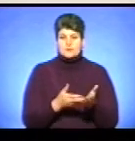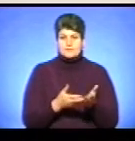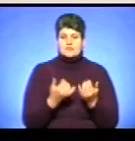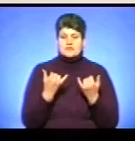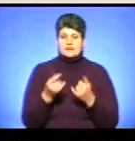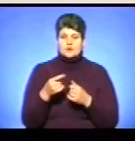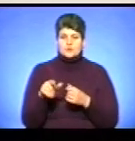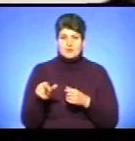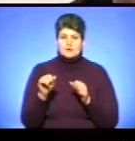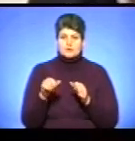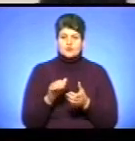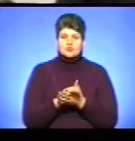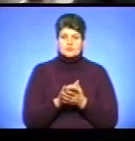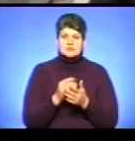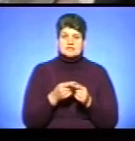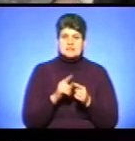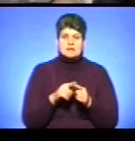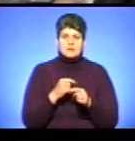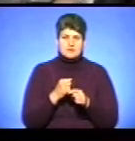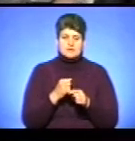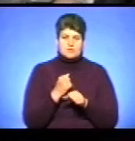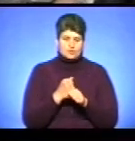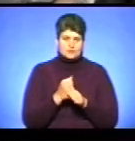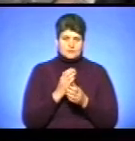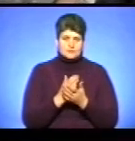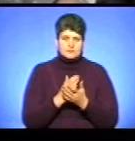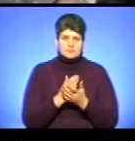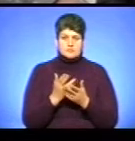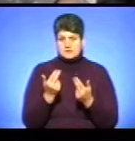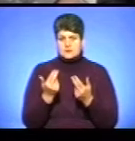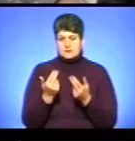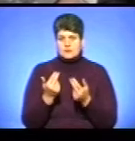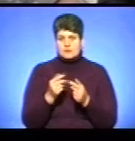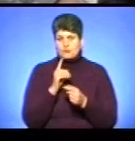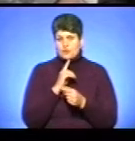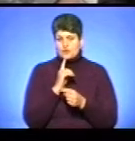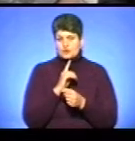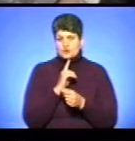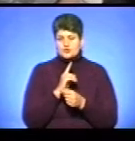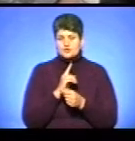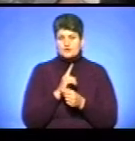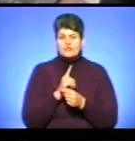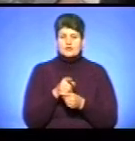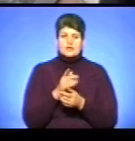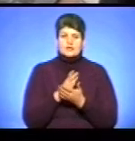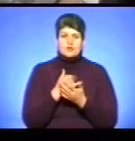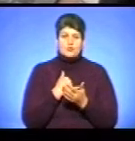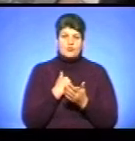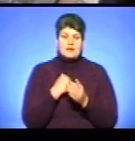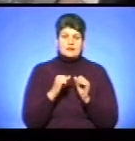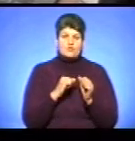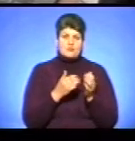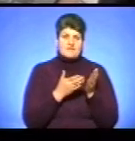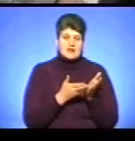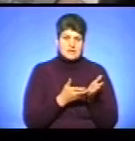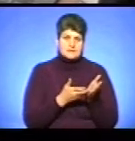тернополя не може десь ознайомитися з цими напрацюваннями? Так, однозначно, поки що вони знаходяться в мене в управлінні,